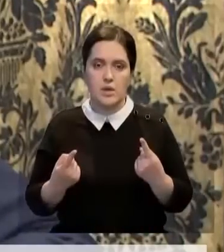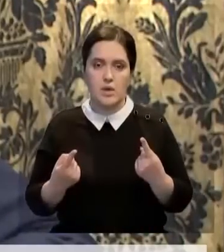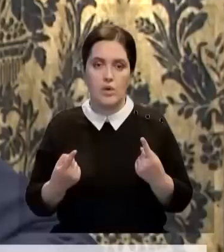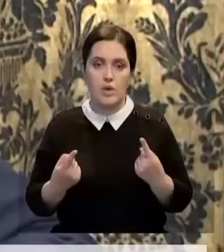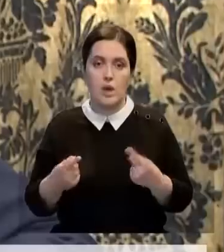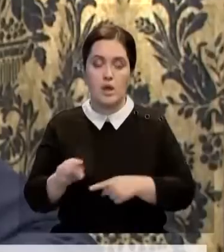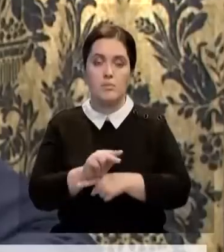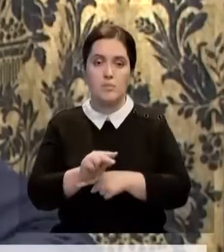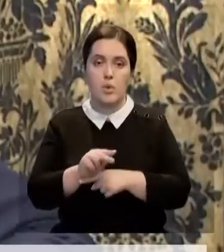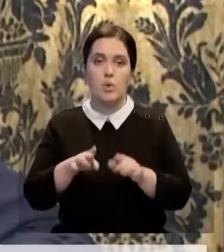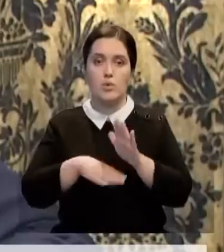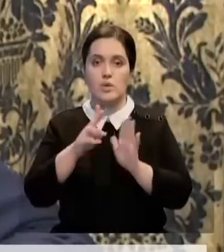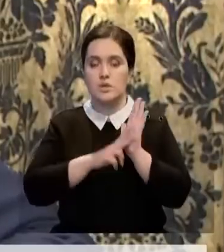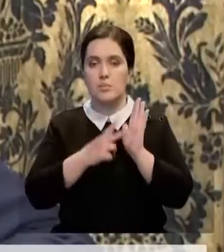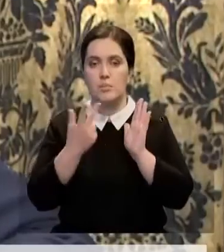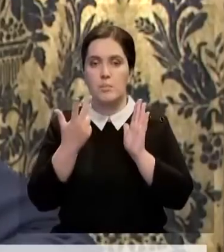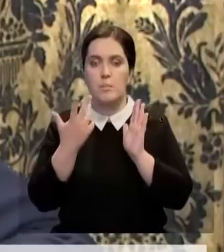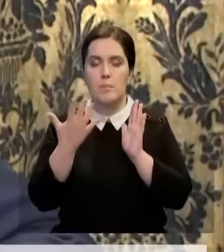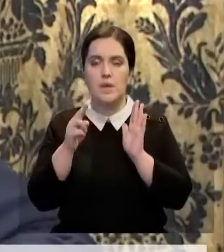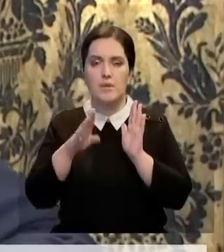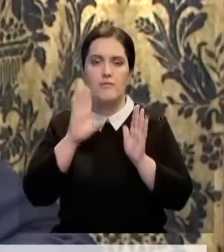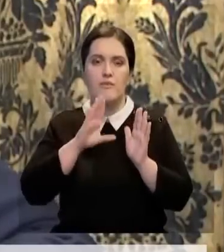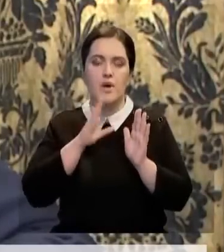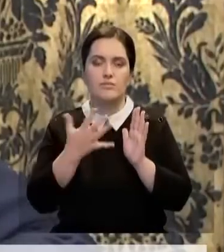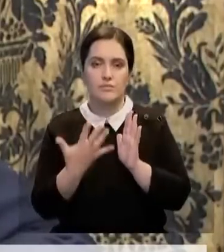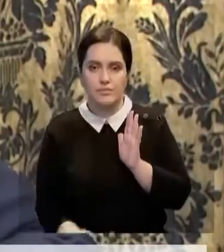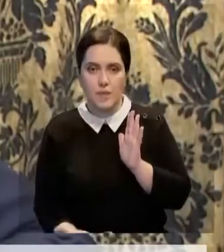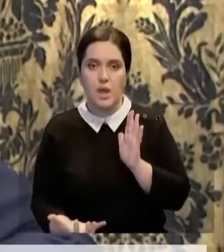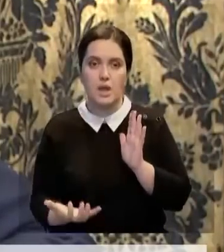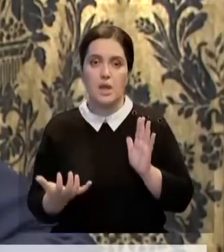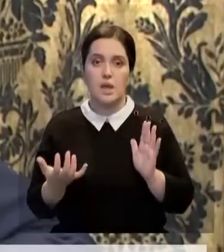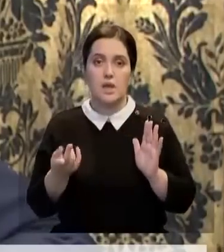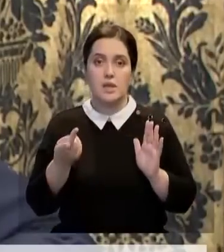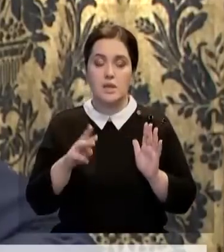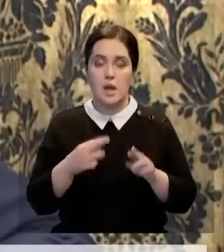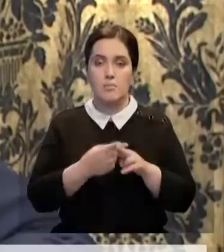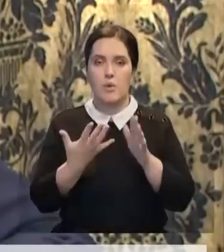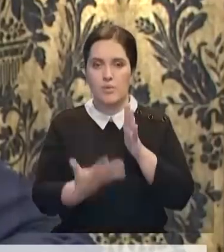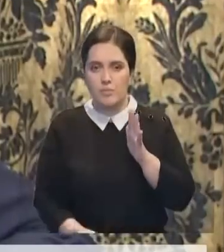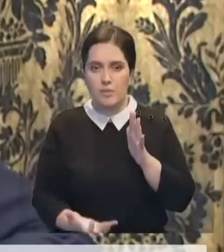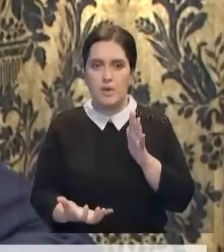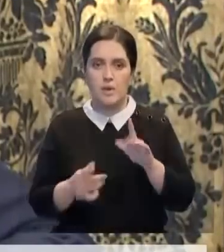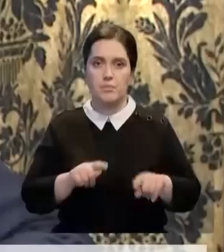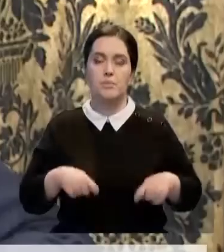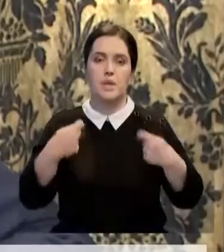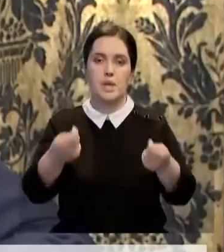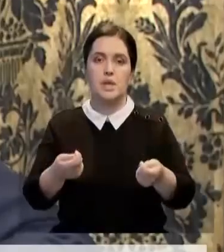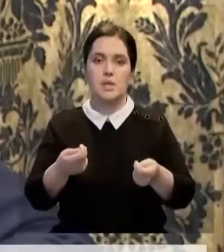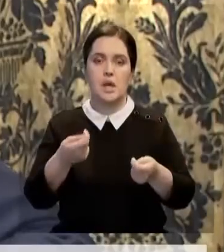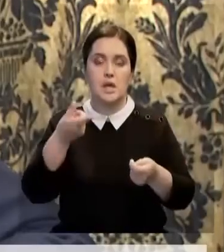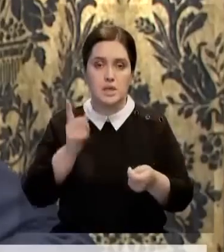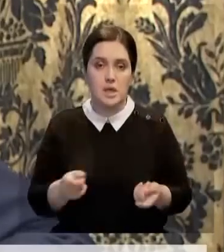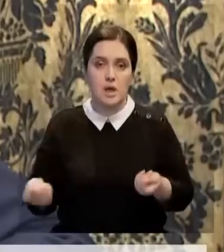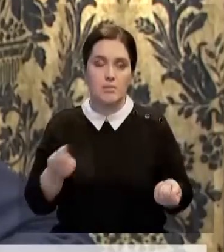модернизированные 75 километров оречных сетей. В качестве системной меры ливневая канализация будет передана единому оператору